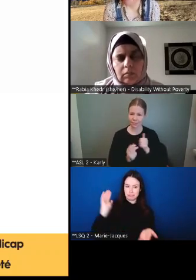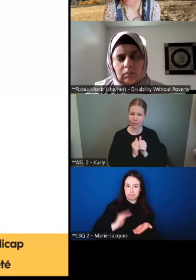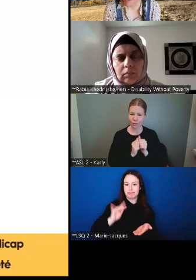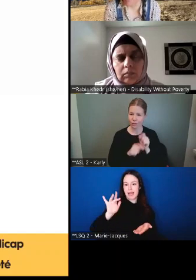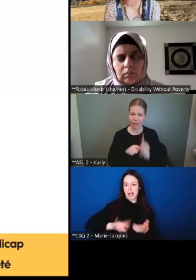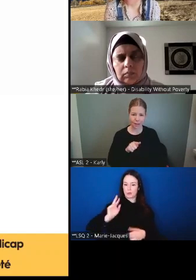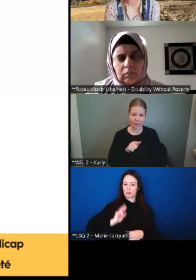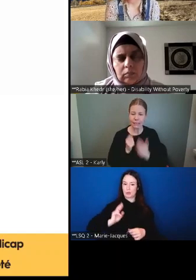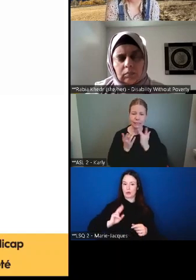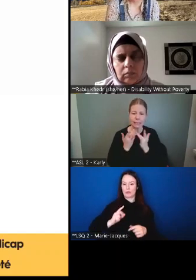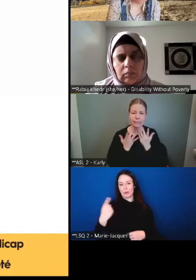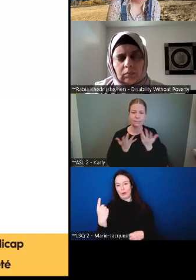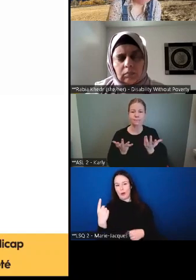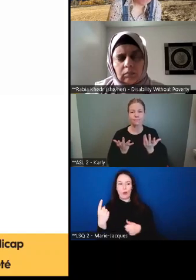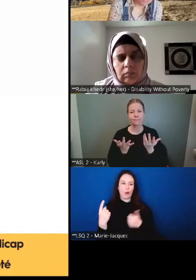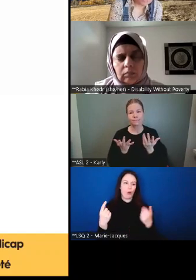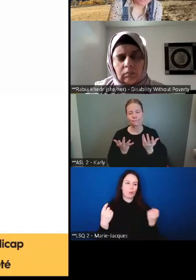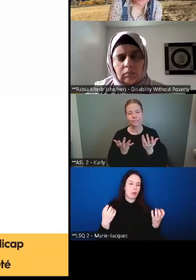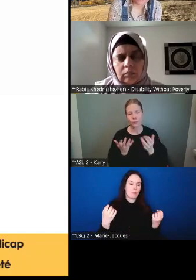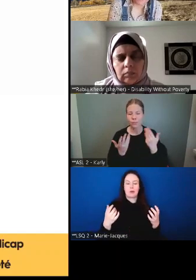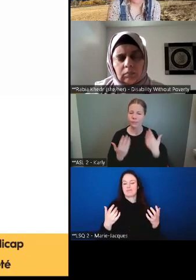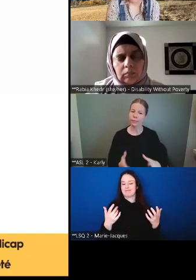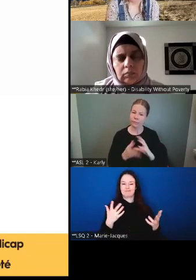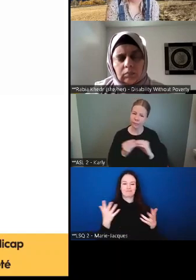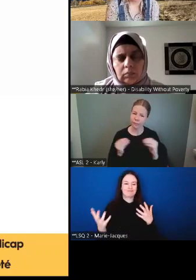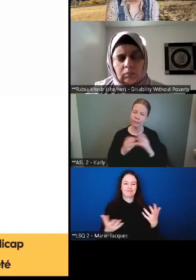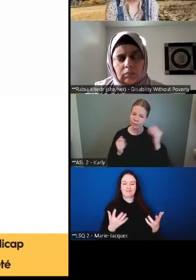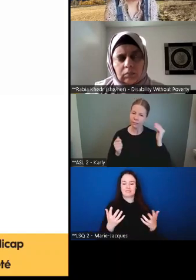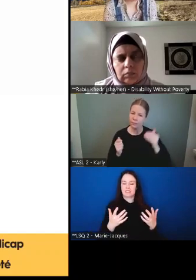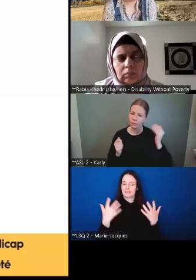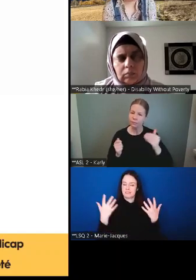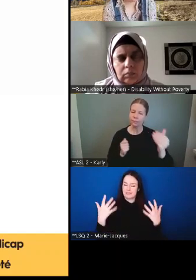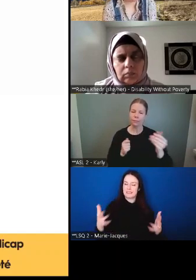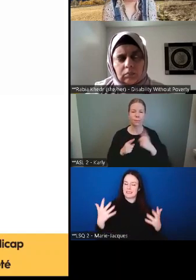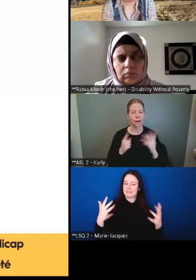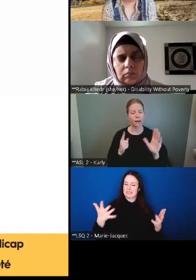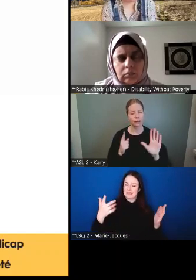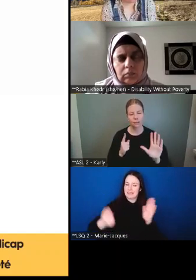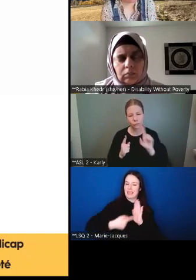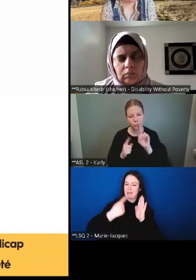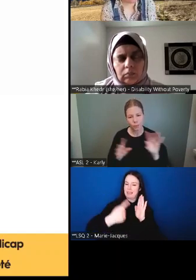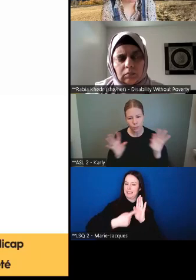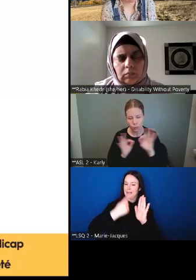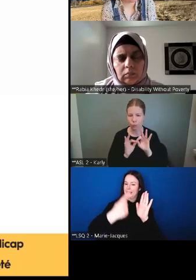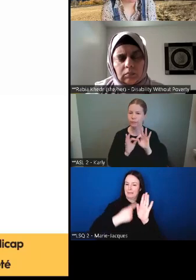Donc, encore une fois, c'est une chose dont nous avons parlé auparavant, mais